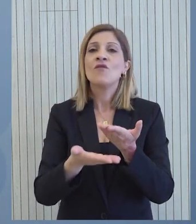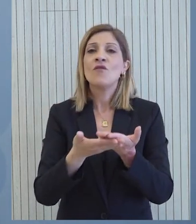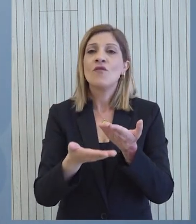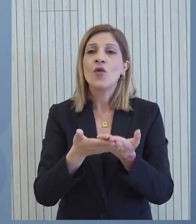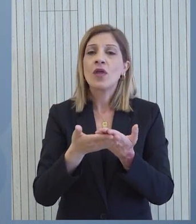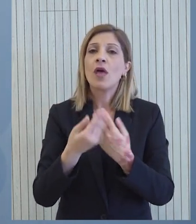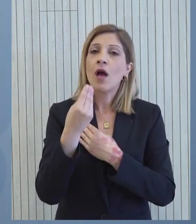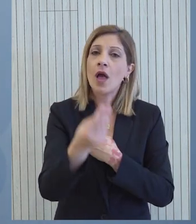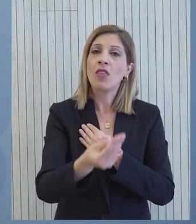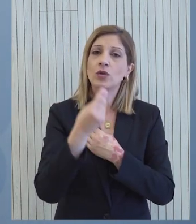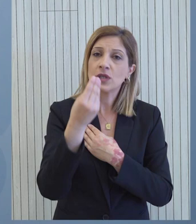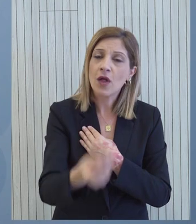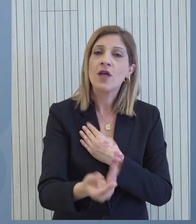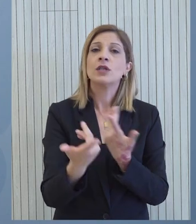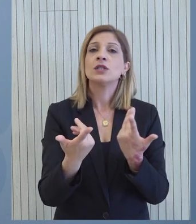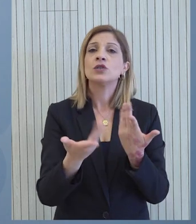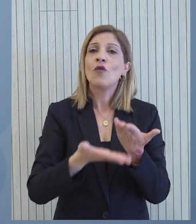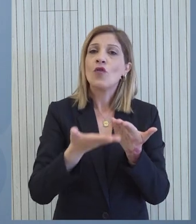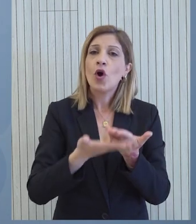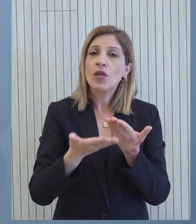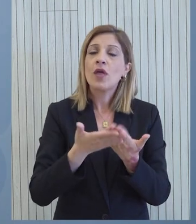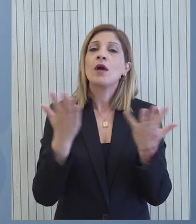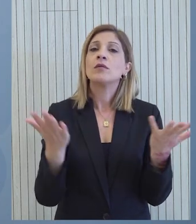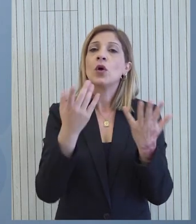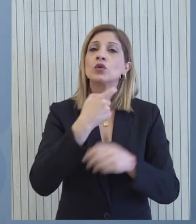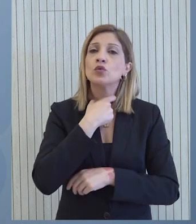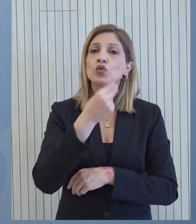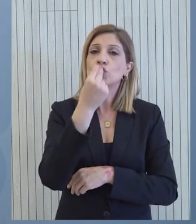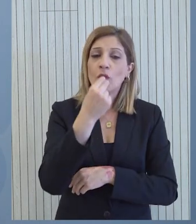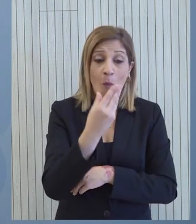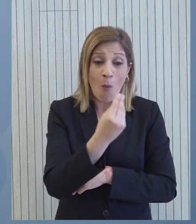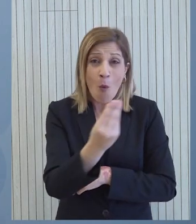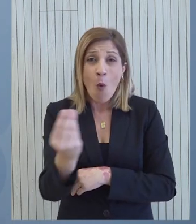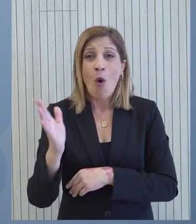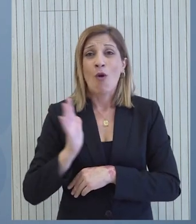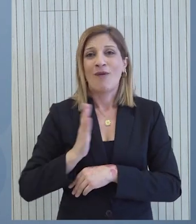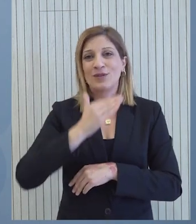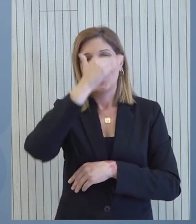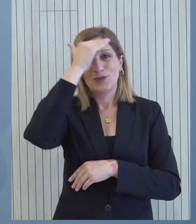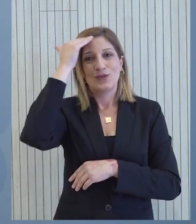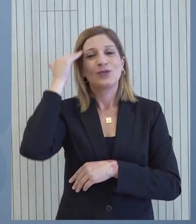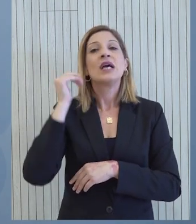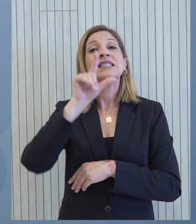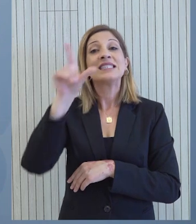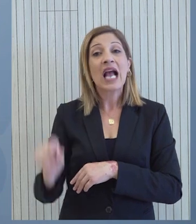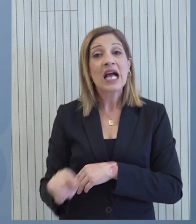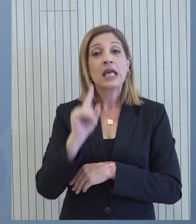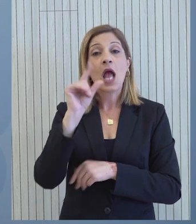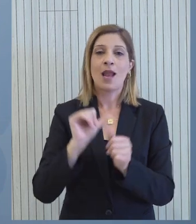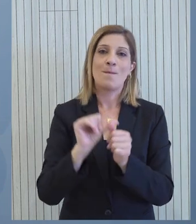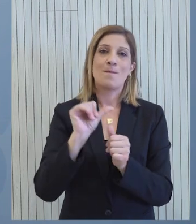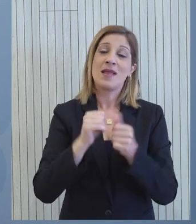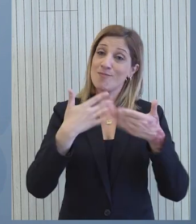αντιστοιχεί σε παροχή βοήθειας και απαραίτητης τροφής για δεκάδες χιλιάδες άμαχους στη Γάζα για ένα μήνα έχει